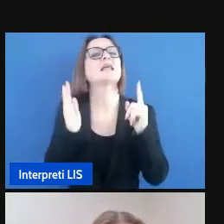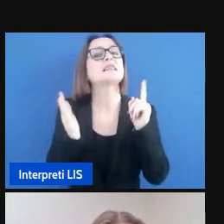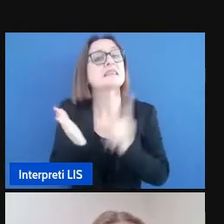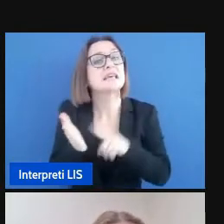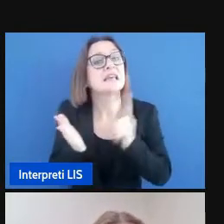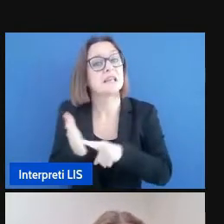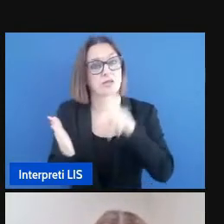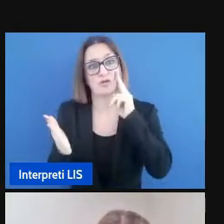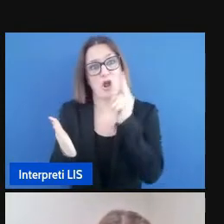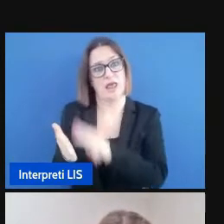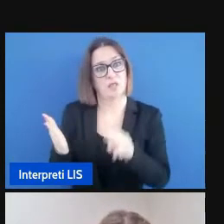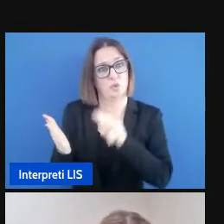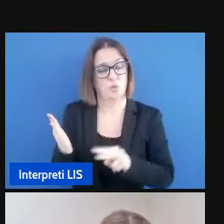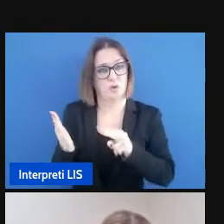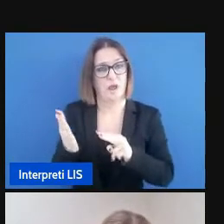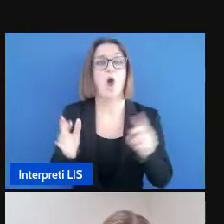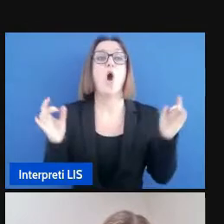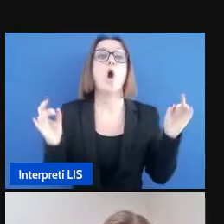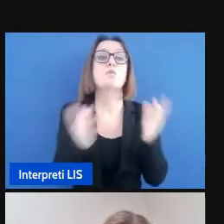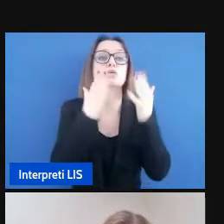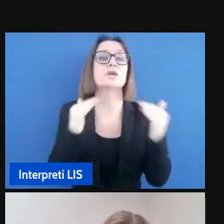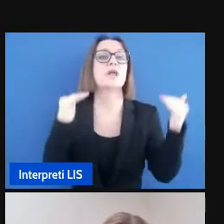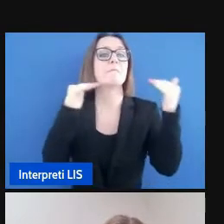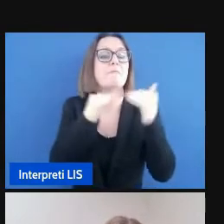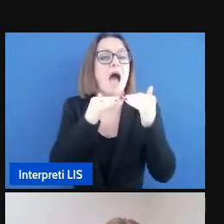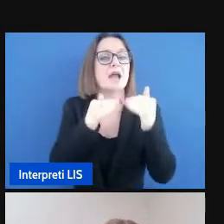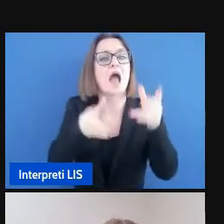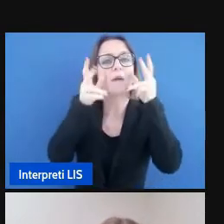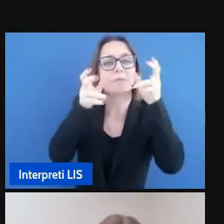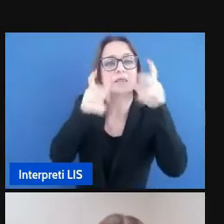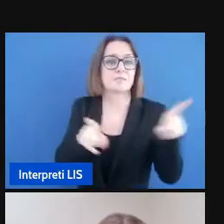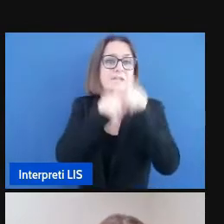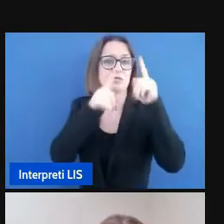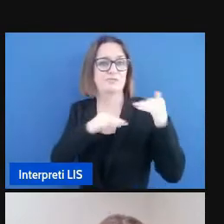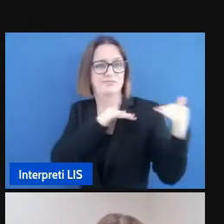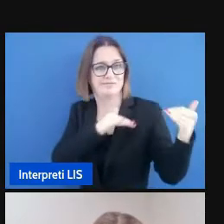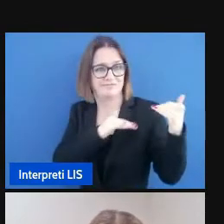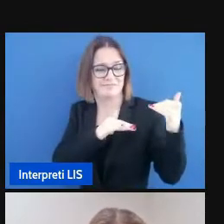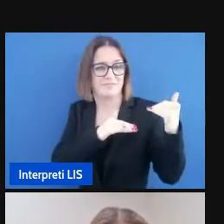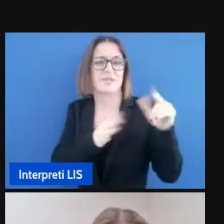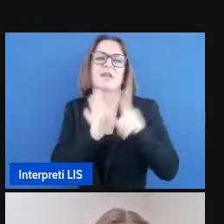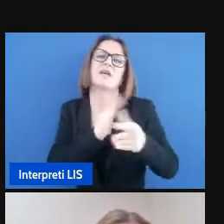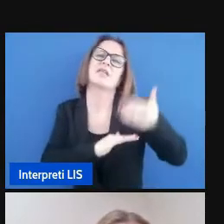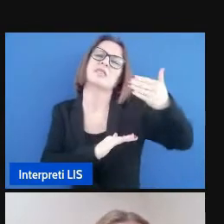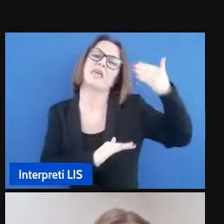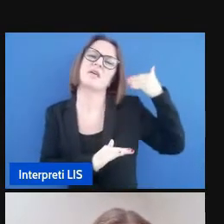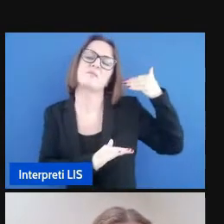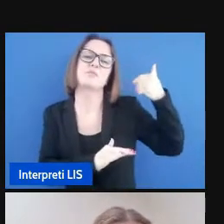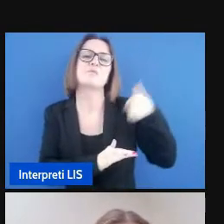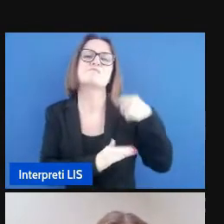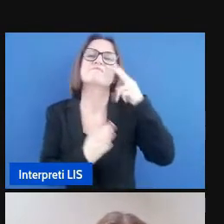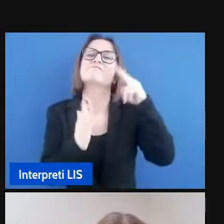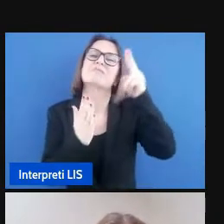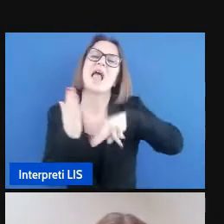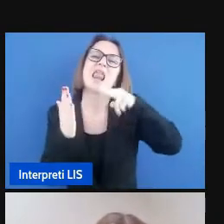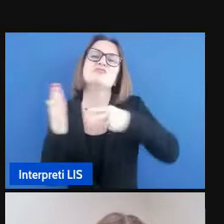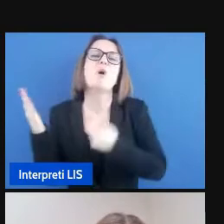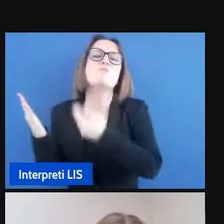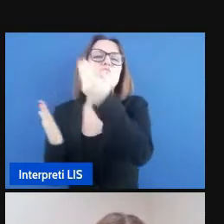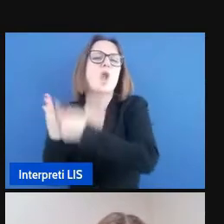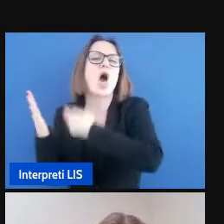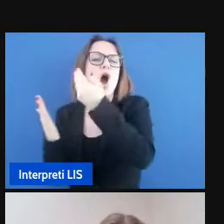e di pari opportunità di apprendimento tempo fa leggendo il blog di una